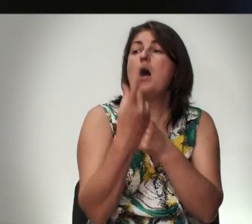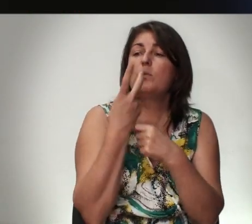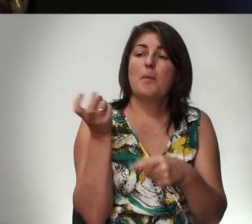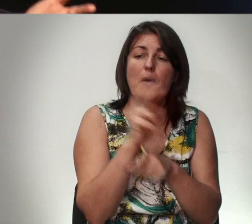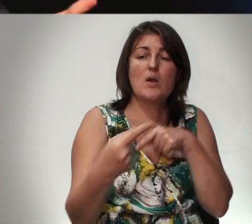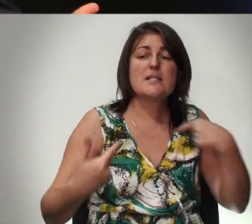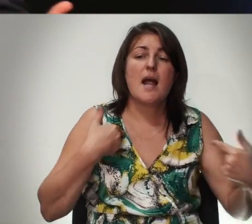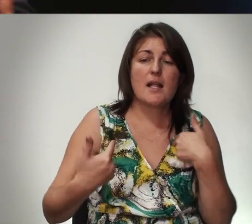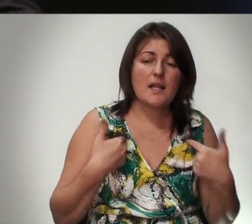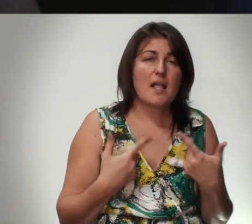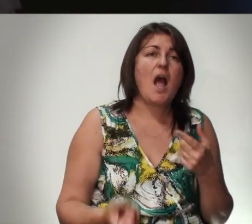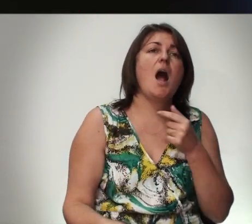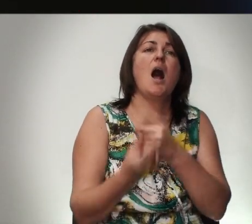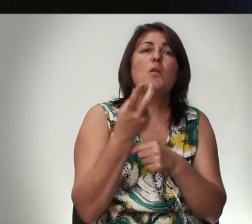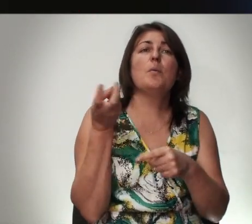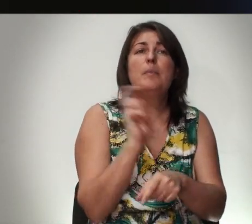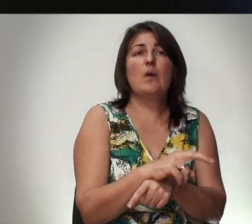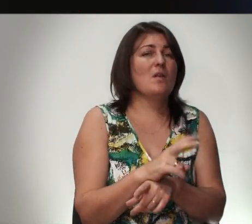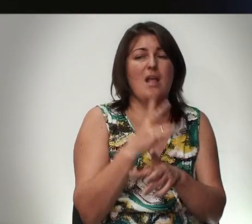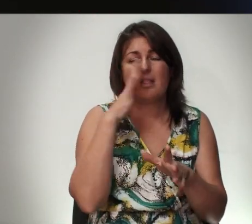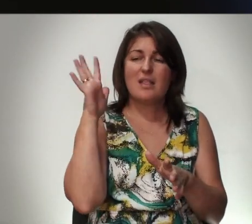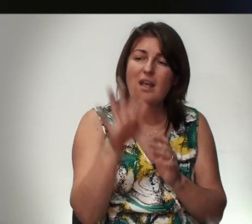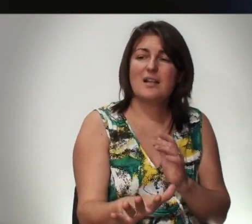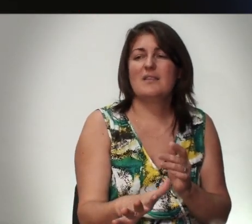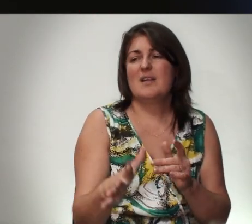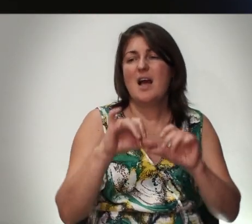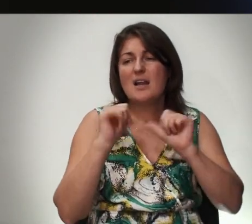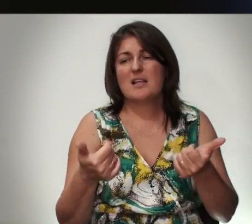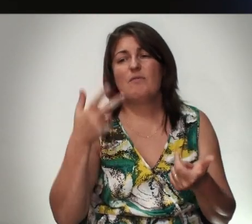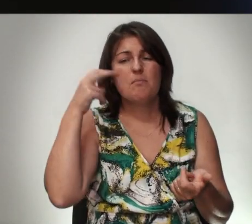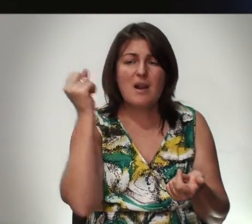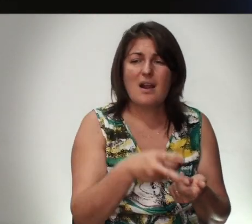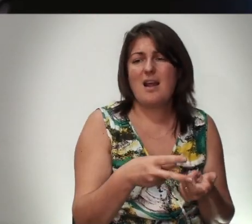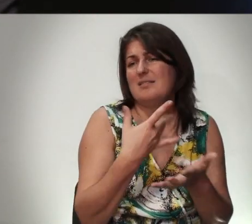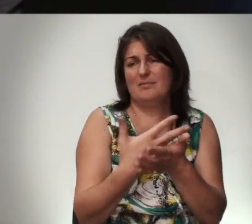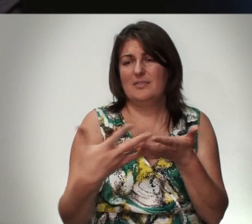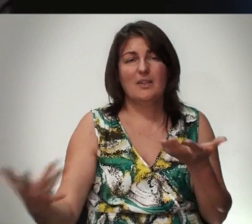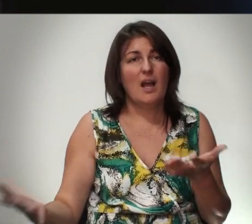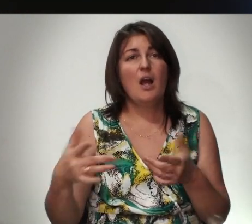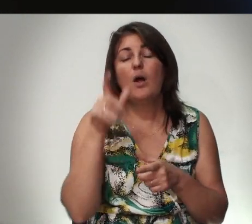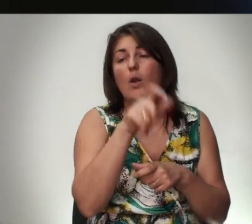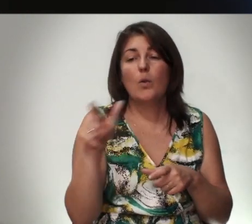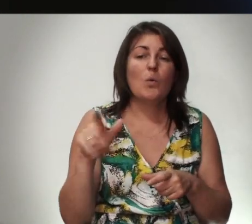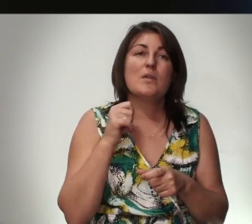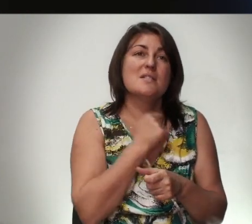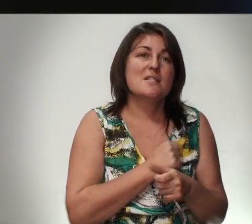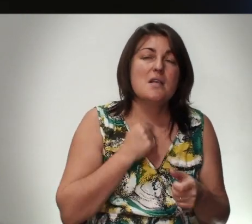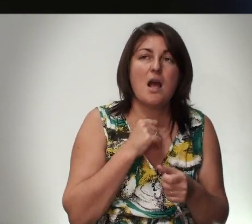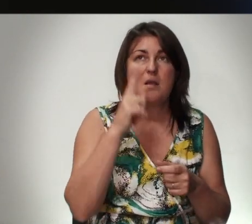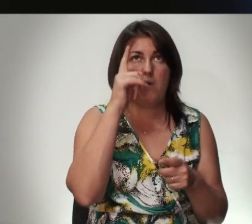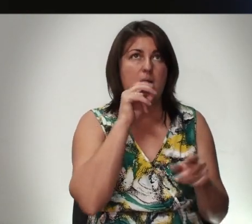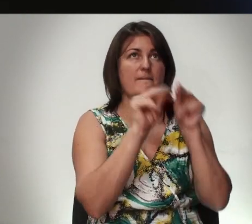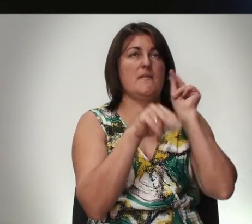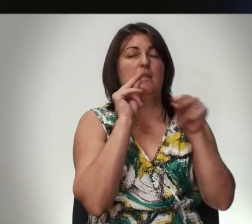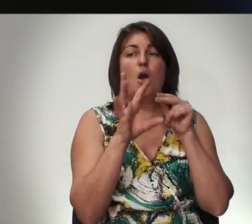приходят Страдания Откуда приходит Ненависть Развода Проклятия И так и далее Люди Злятся Обвиняют Бога